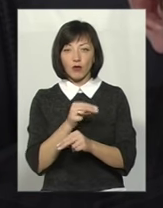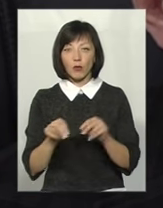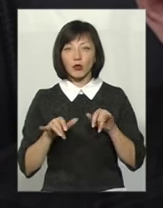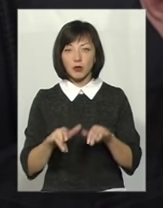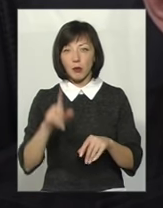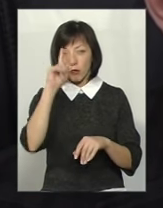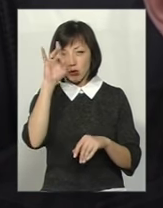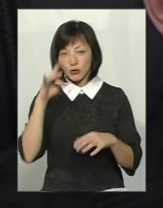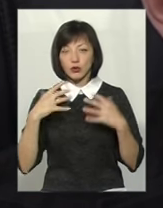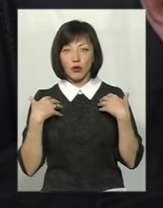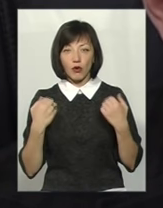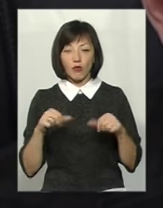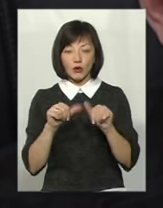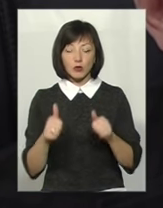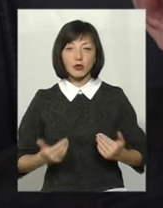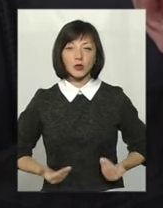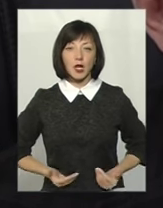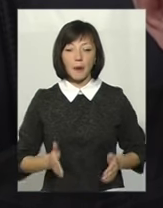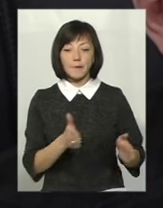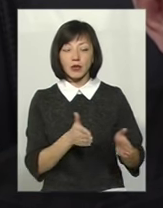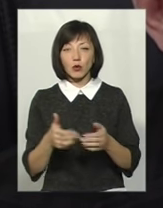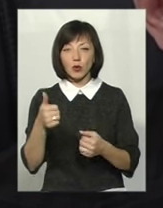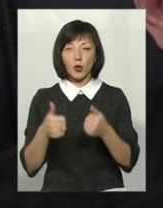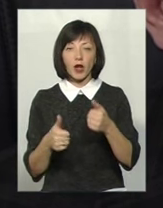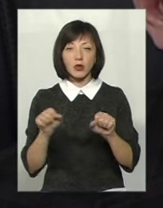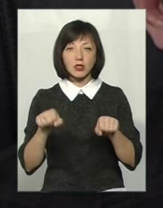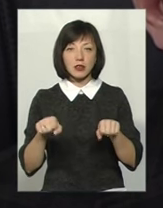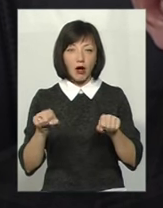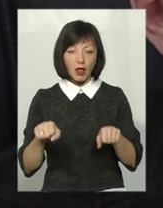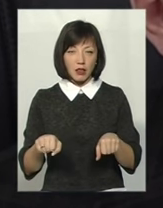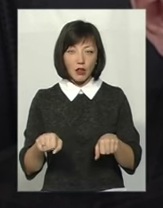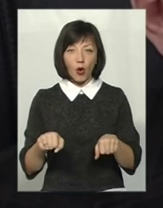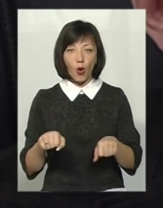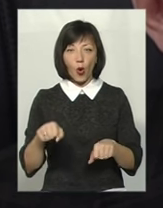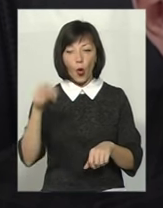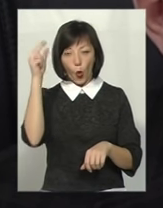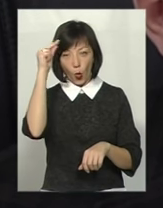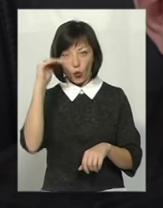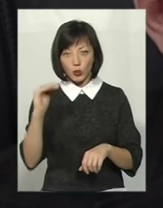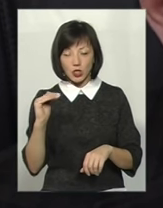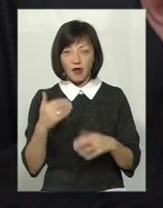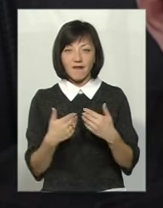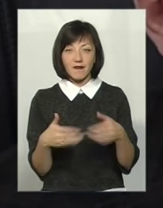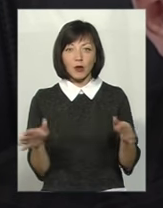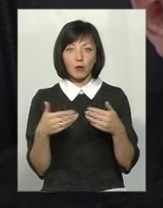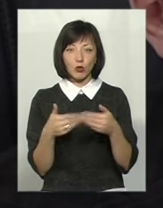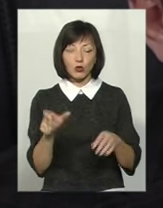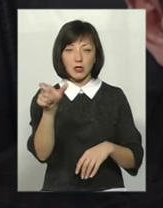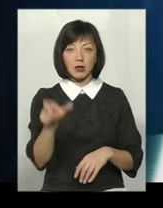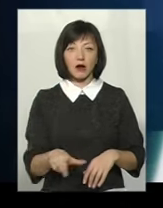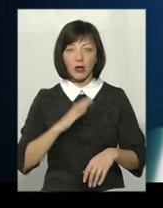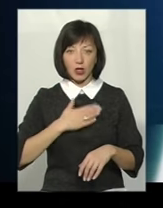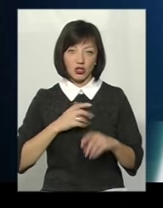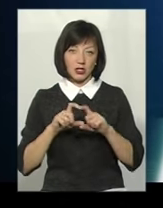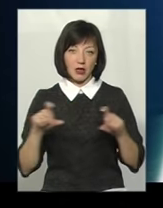здорового способу життя і підготовки конкурентно здатного учня, випускника наших навчальних закладів.